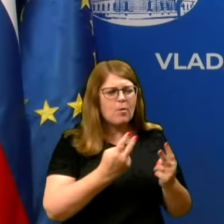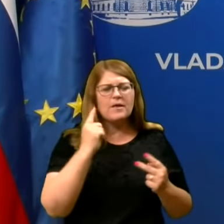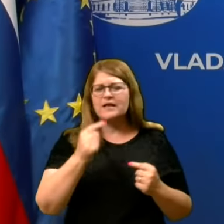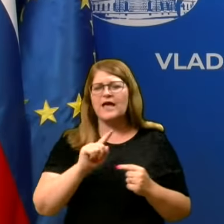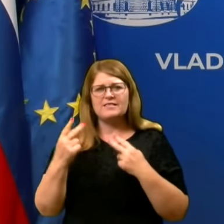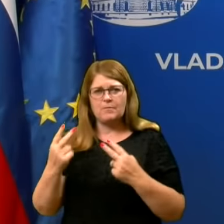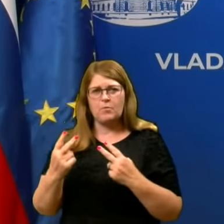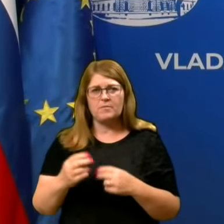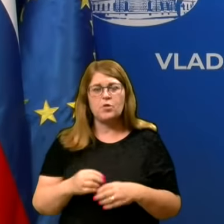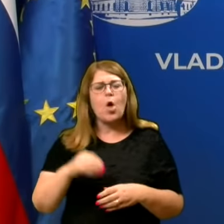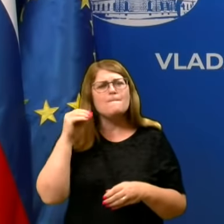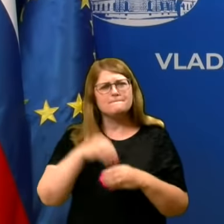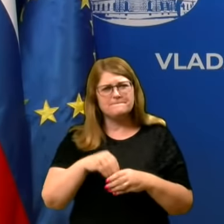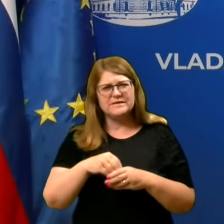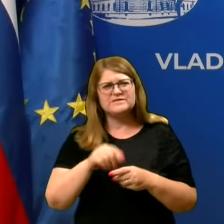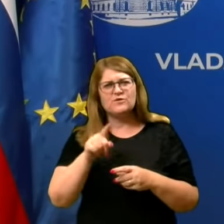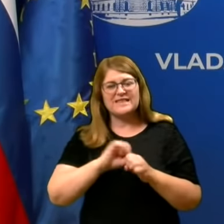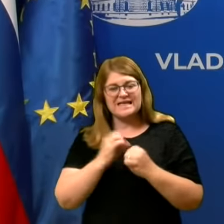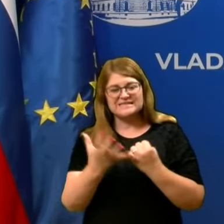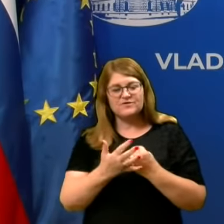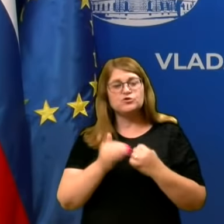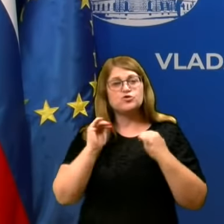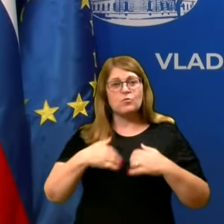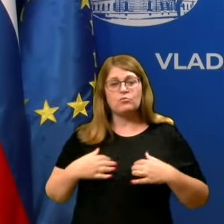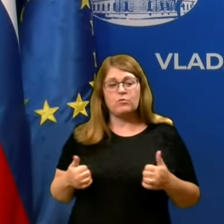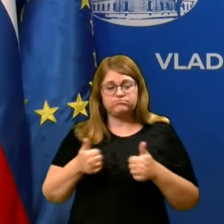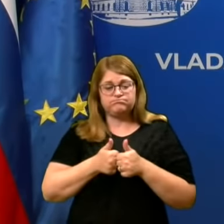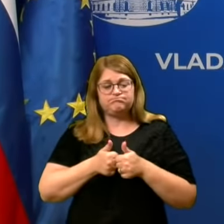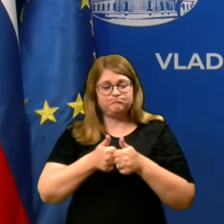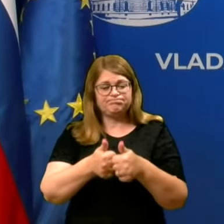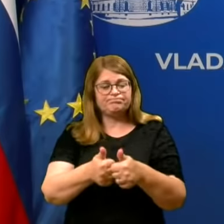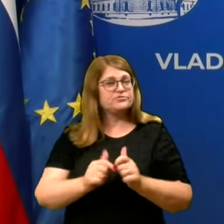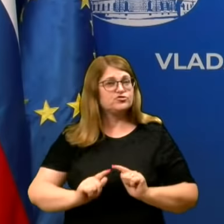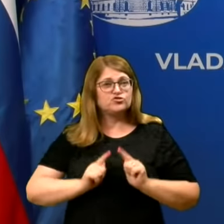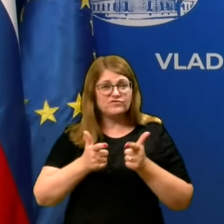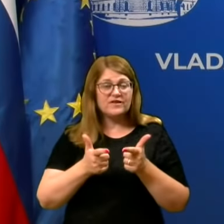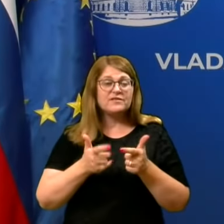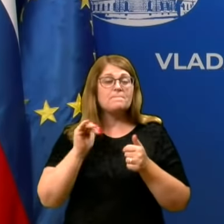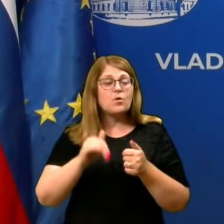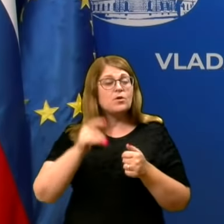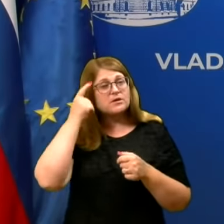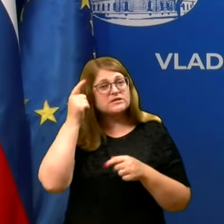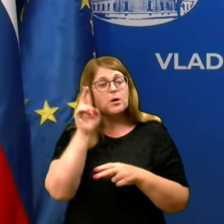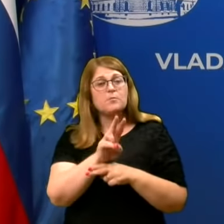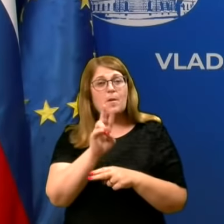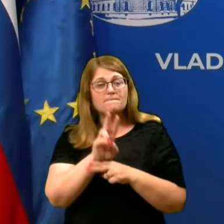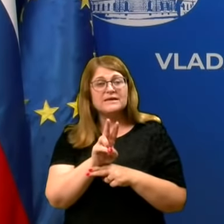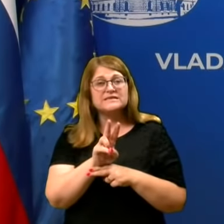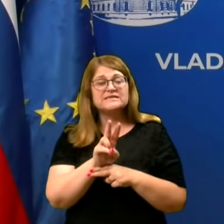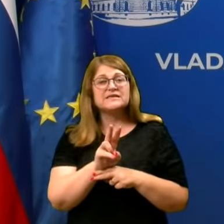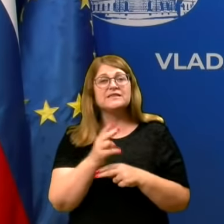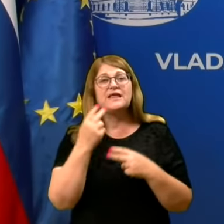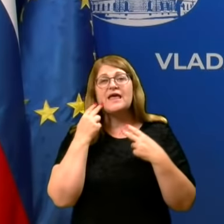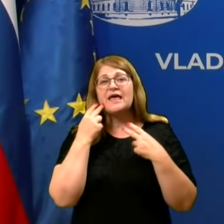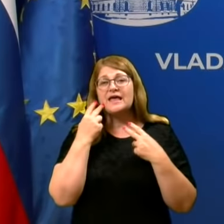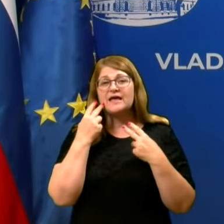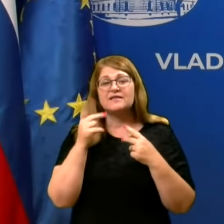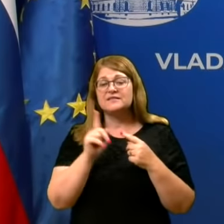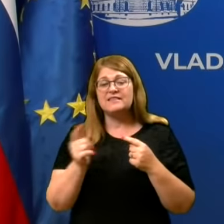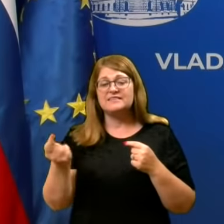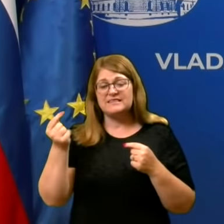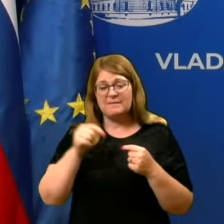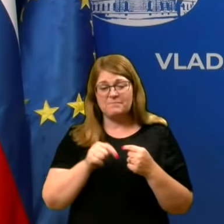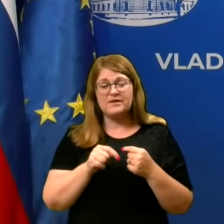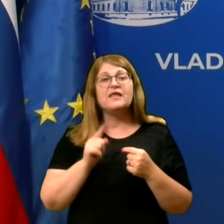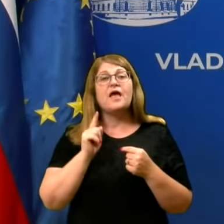bistvo tega je, da pač z virusom moramo živeti, moramo skrbno paziti, to je ta cela teorija, ki je tada skrbno paziti, da virus v dom ne pride, če pa